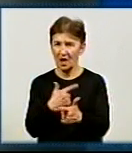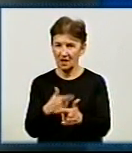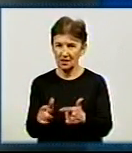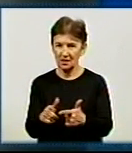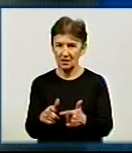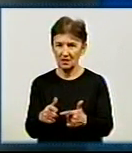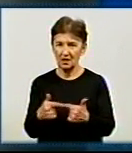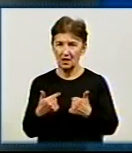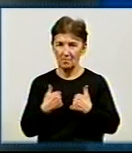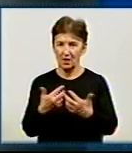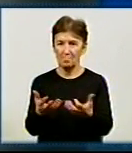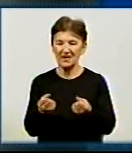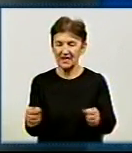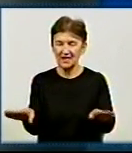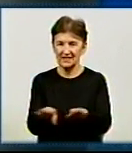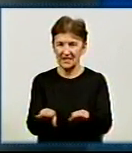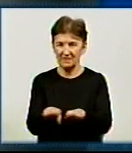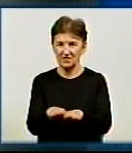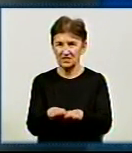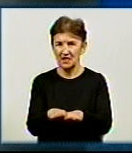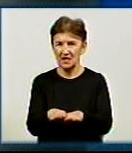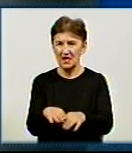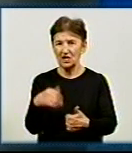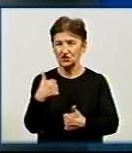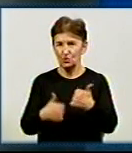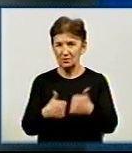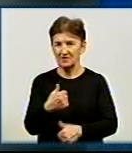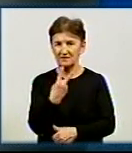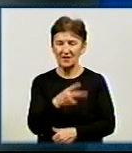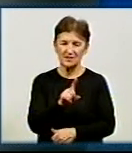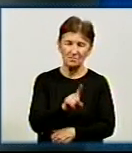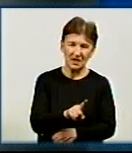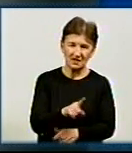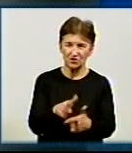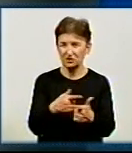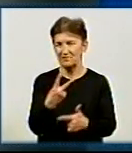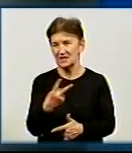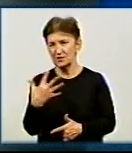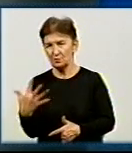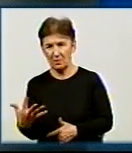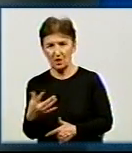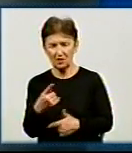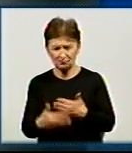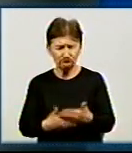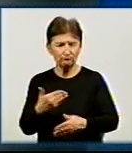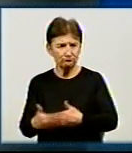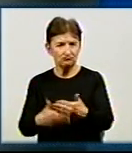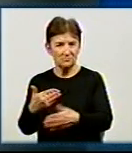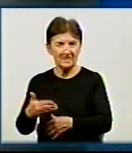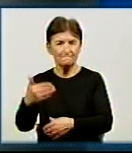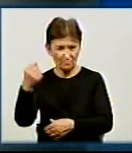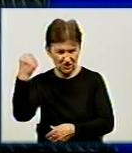беремо рівень чемпіонату. Вони вже 21-й чи 22-й, чи 25-й раз стали чемпіонами. Але рівень